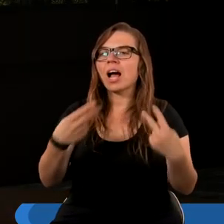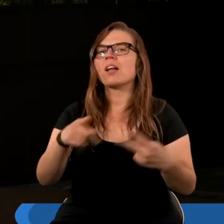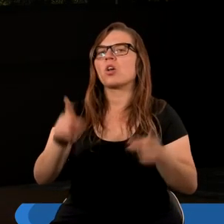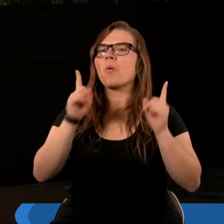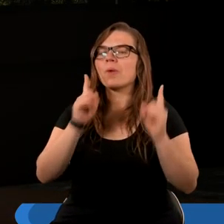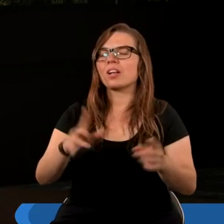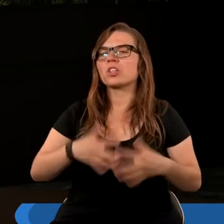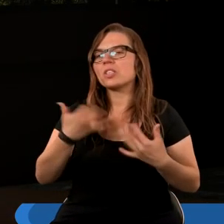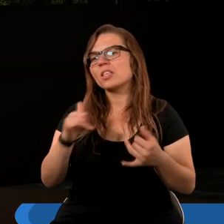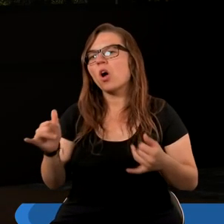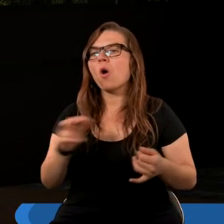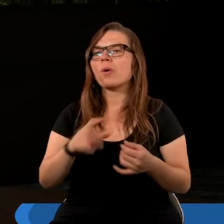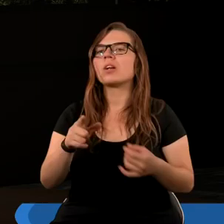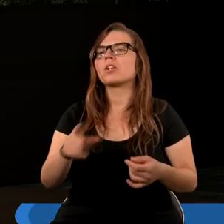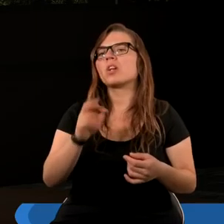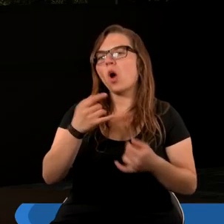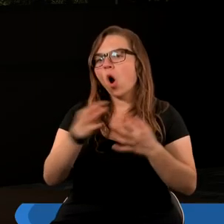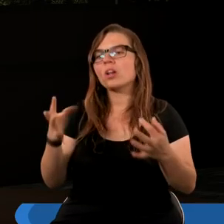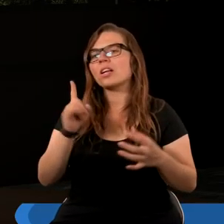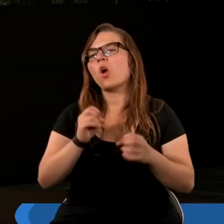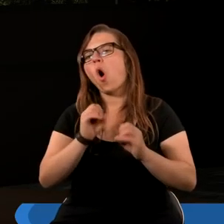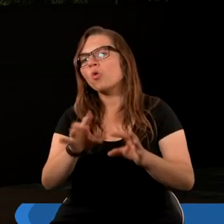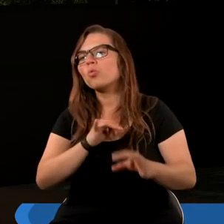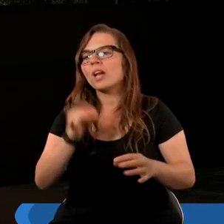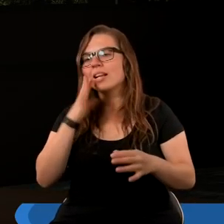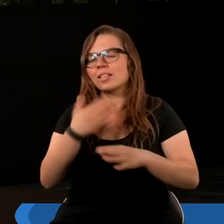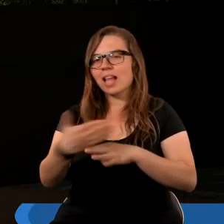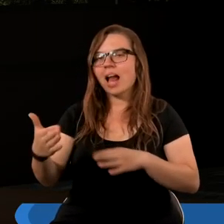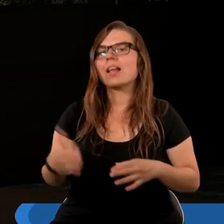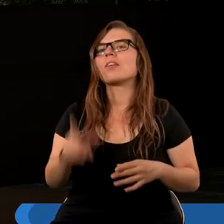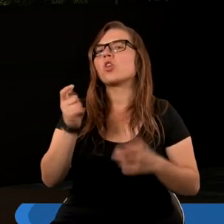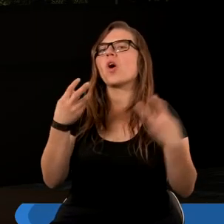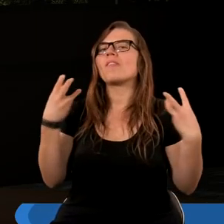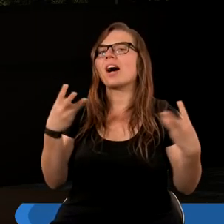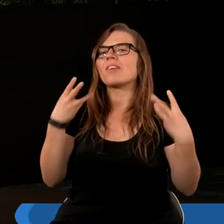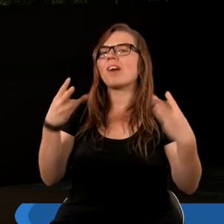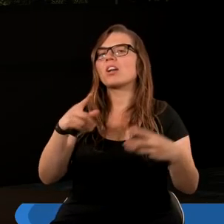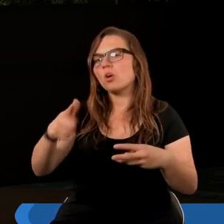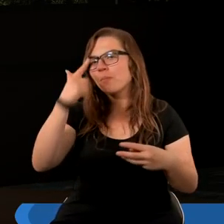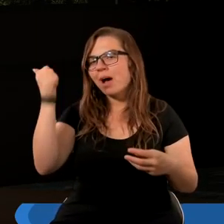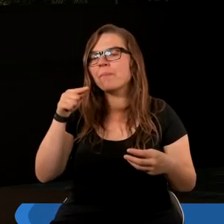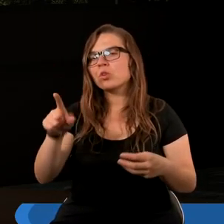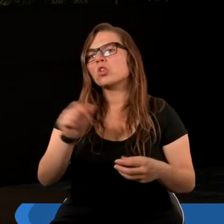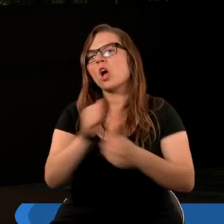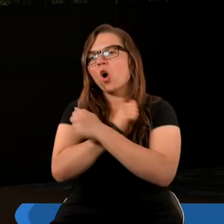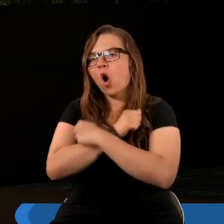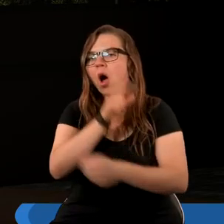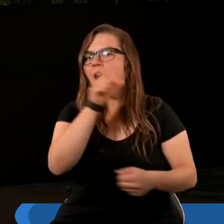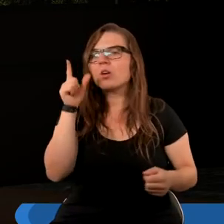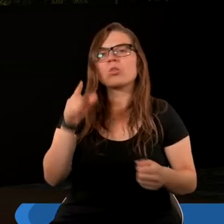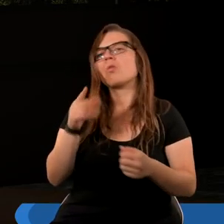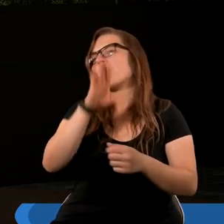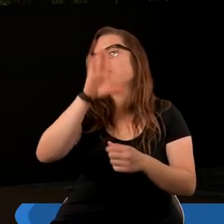prawdę biblijną, one tak czy inaczej obrażą się, odrzucą i tak dalej. Natomiast co jest ważne? Pamiętać o tym, że Bóg kocha ludzi.